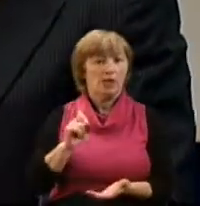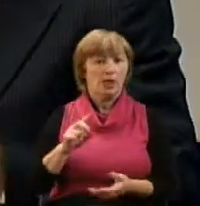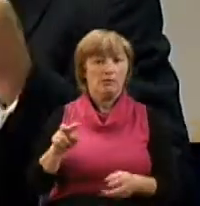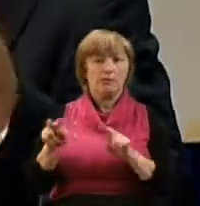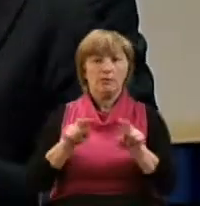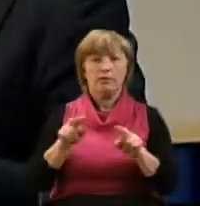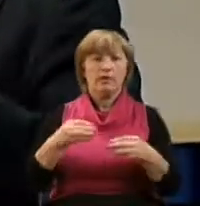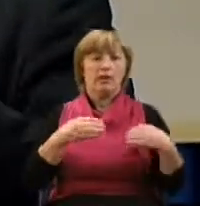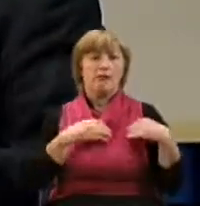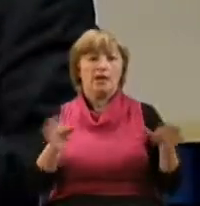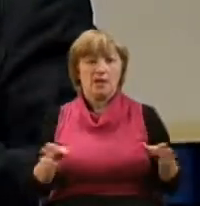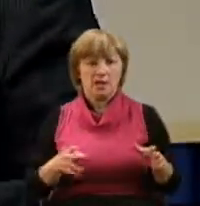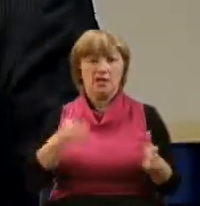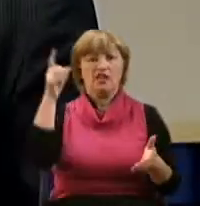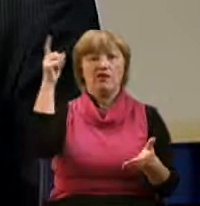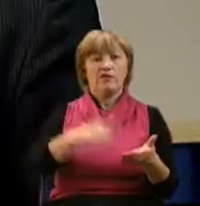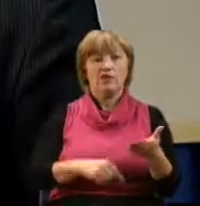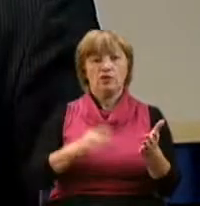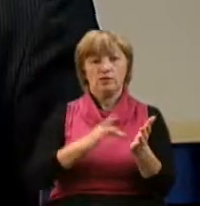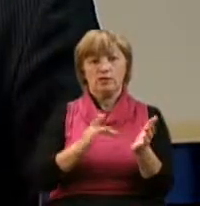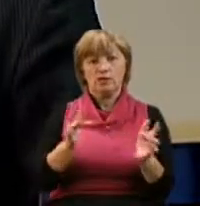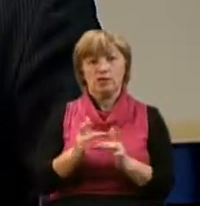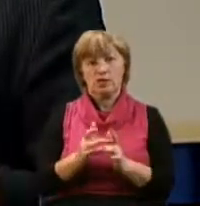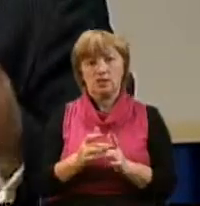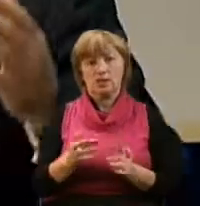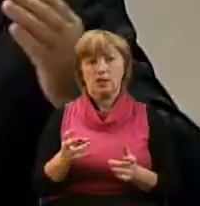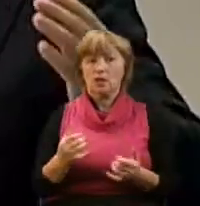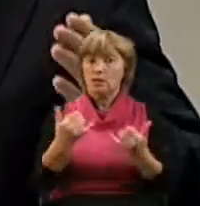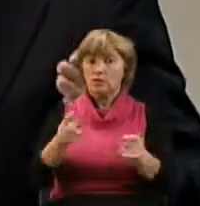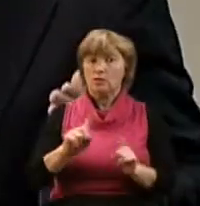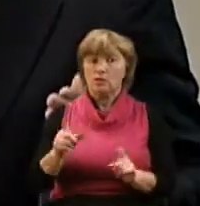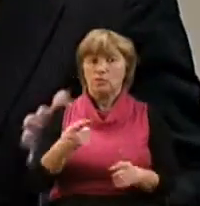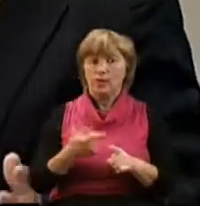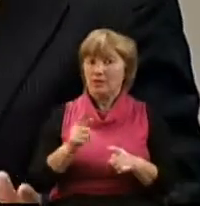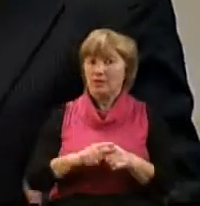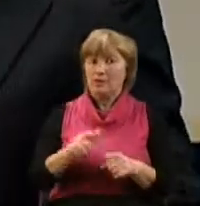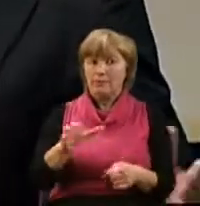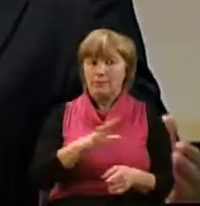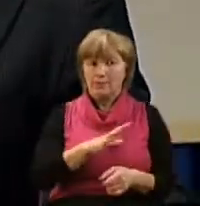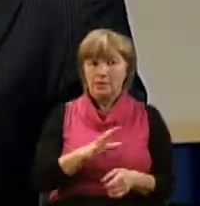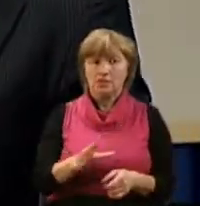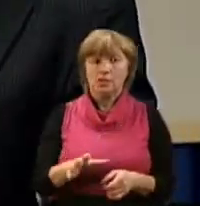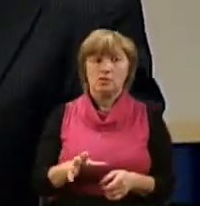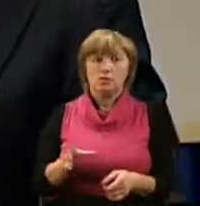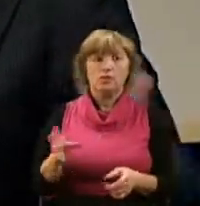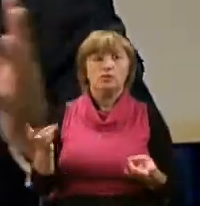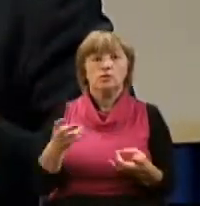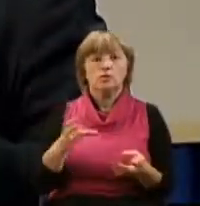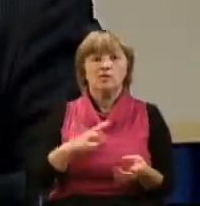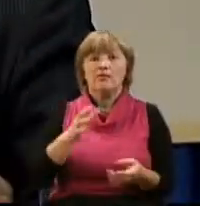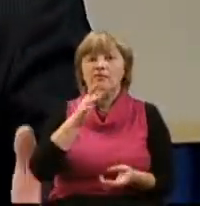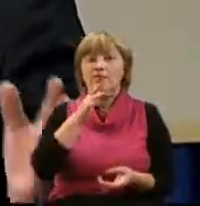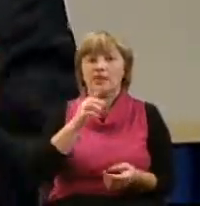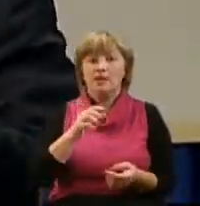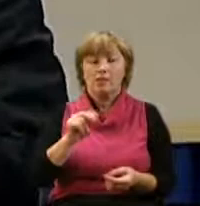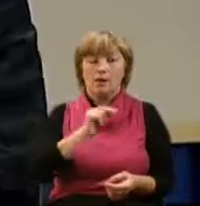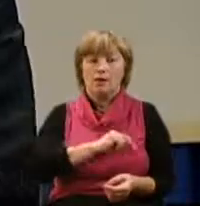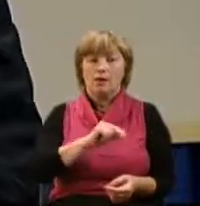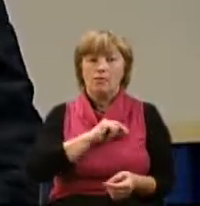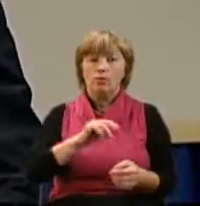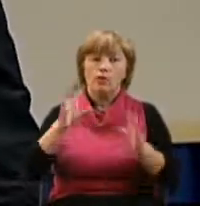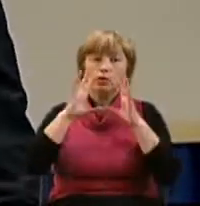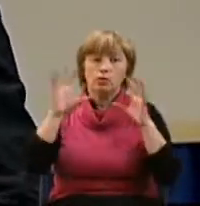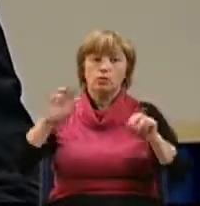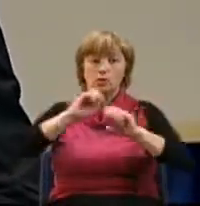проповедуя покаяние и веру в Иисуса Христа. Но для того, чтобы это произошло, необходимо было время и работа